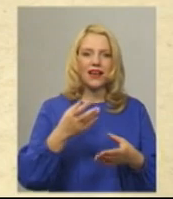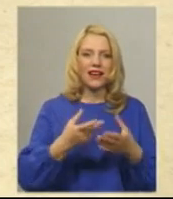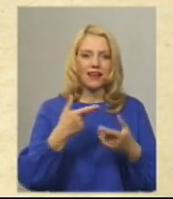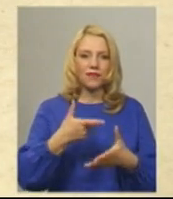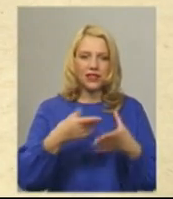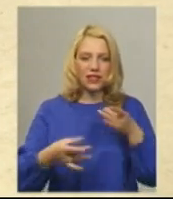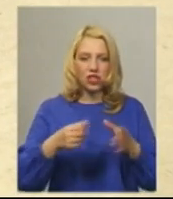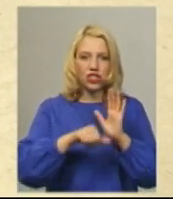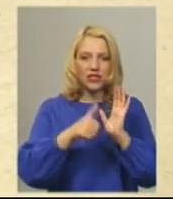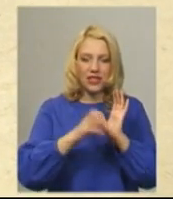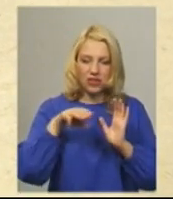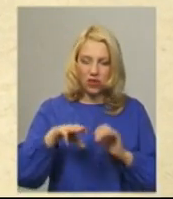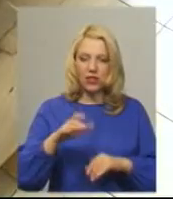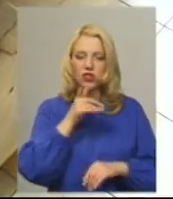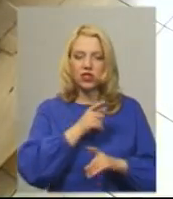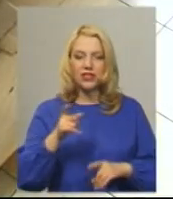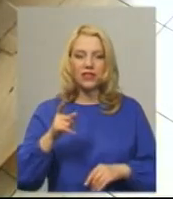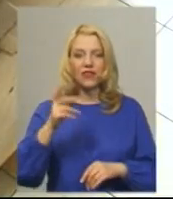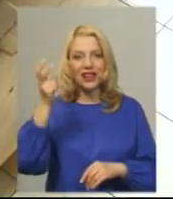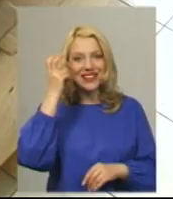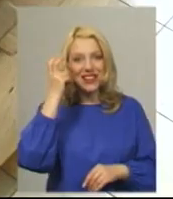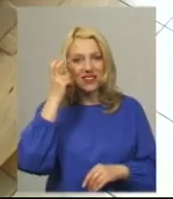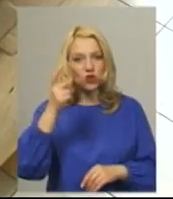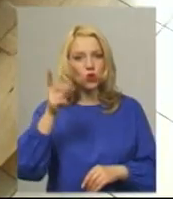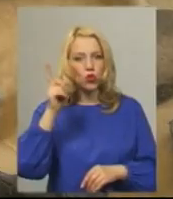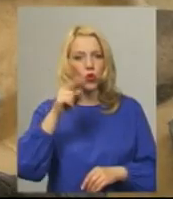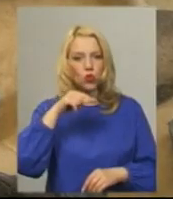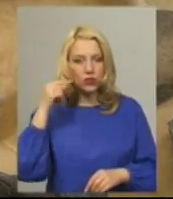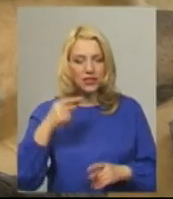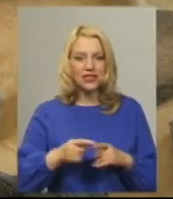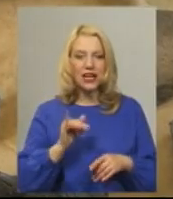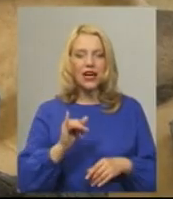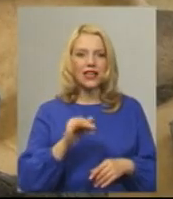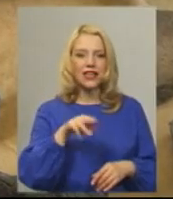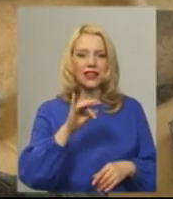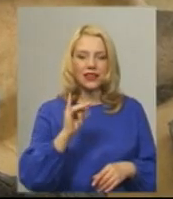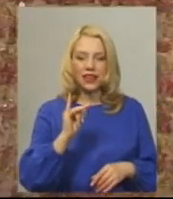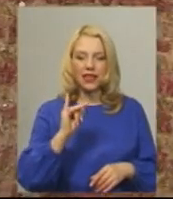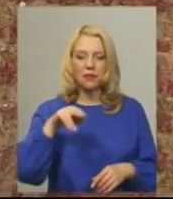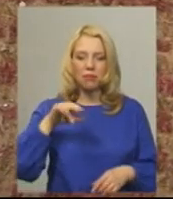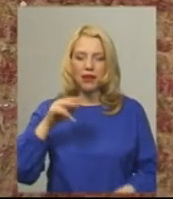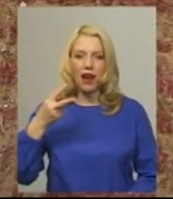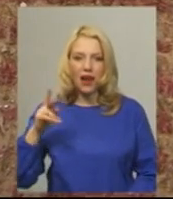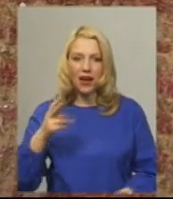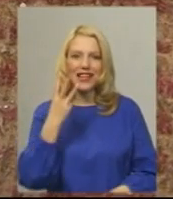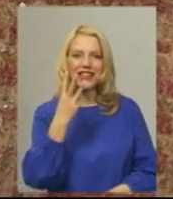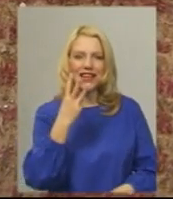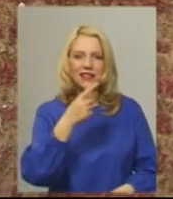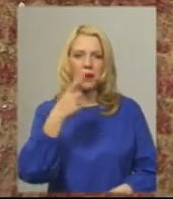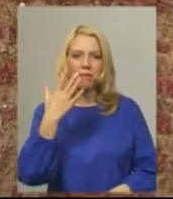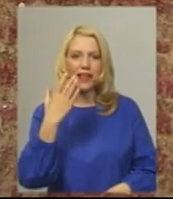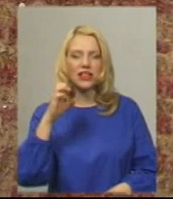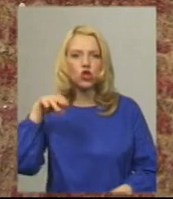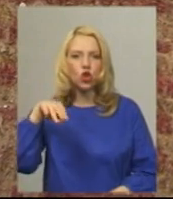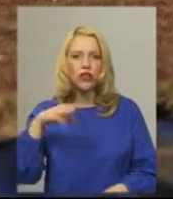часів Київської Русі та кераміка дотована трепільською культурою. Це 3-5 століття до нашої ери, каже Віктор Вєтров. Знайдений браслет планують